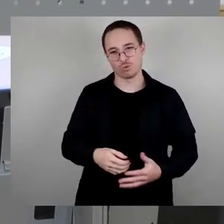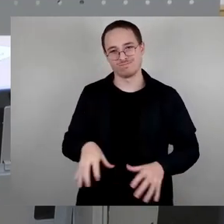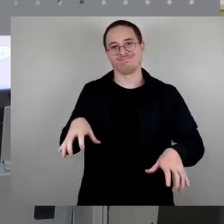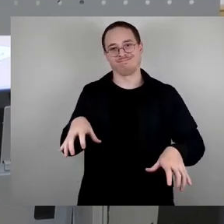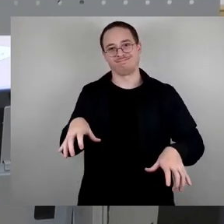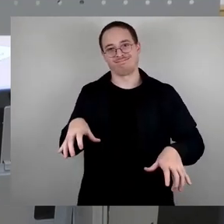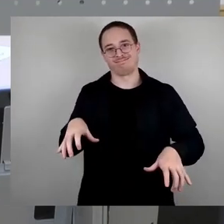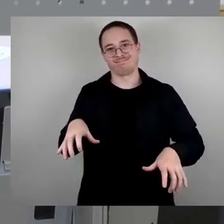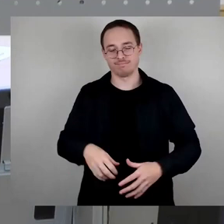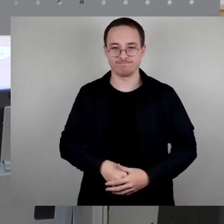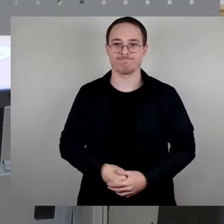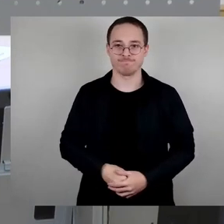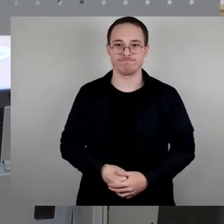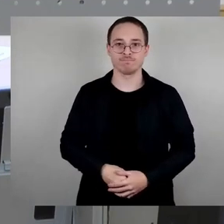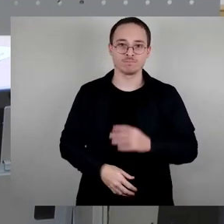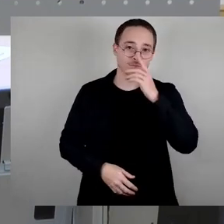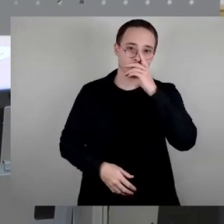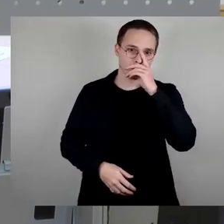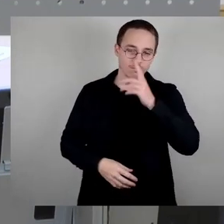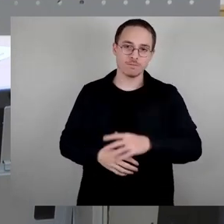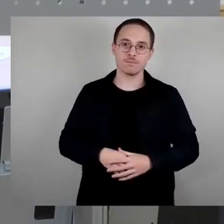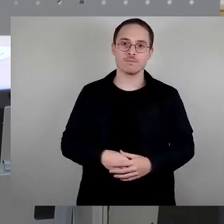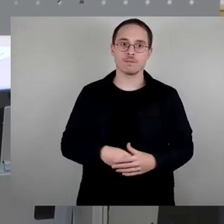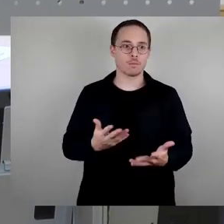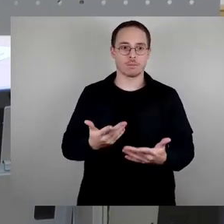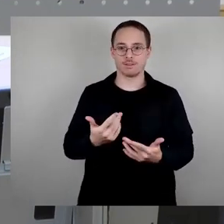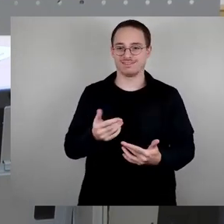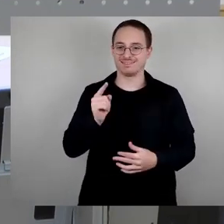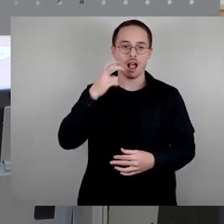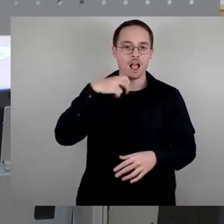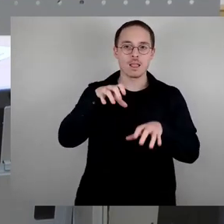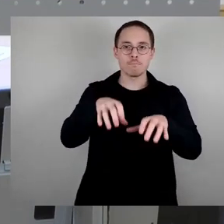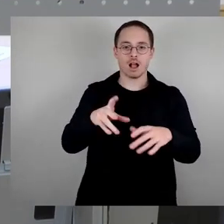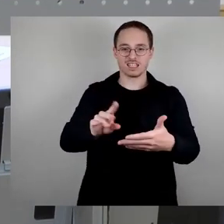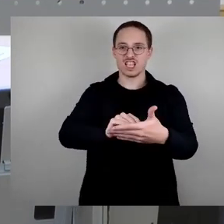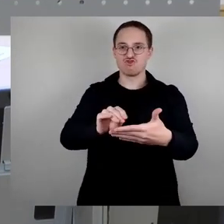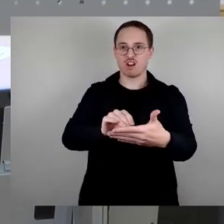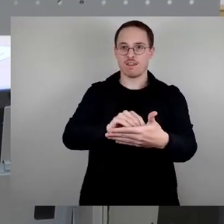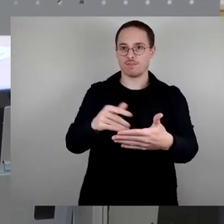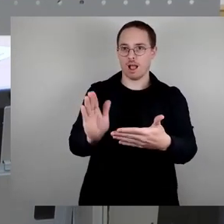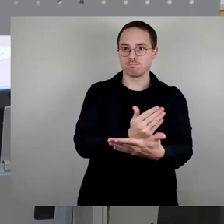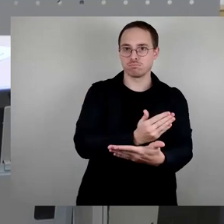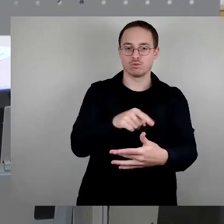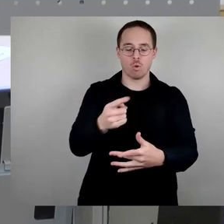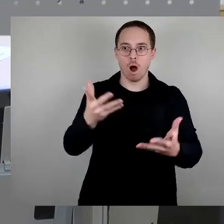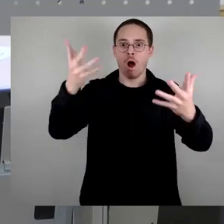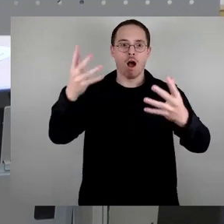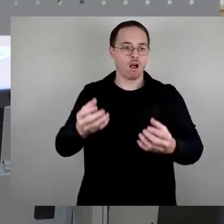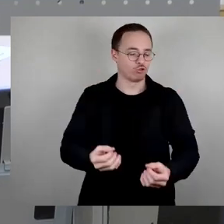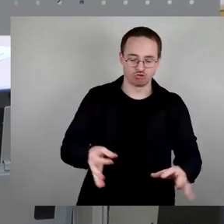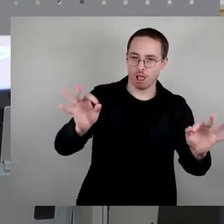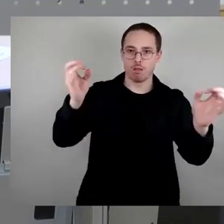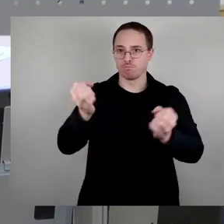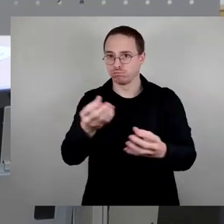Entfernung einer Inschrift, das ist eine kommunalpolitische Posse, hätte sich die Gesellschaft